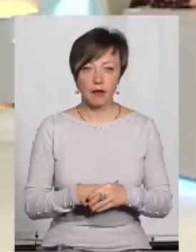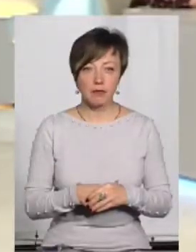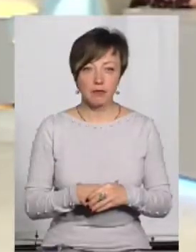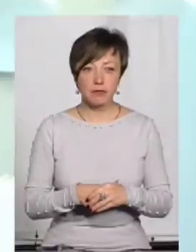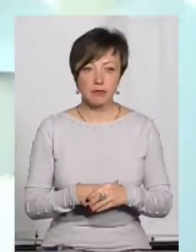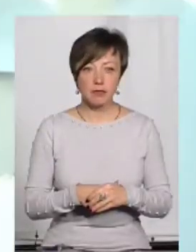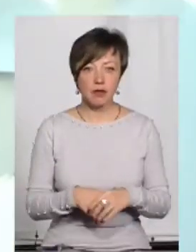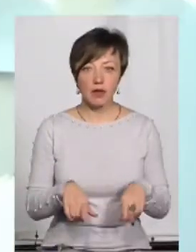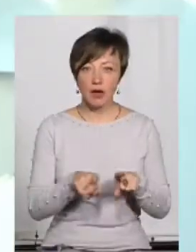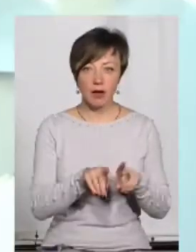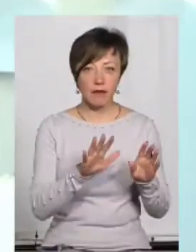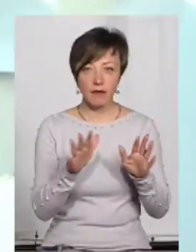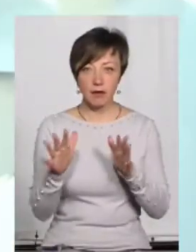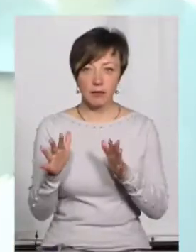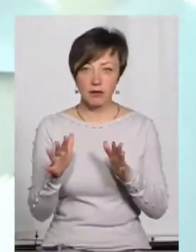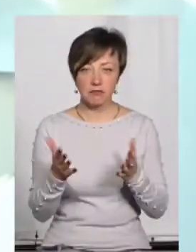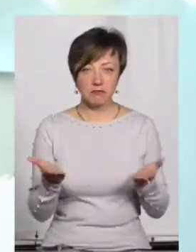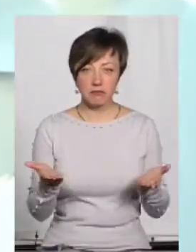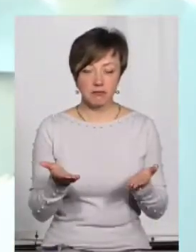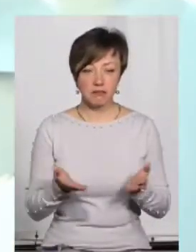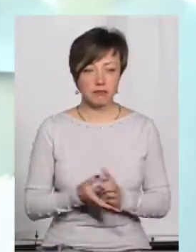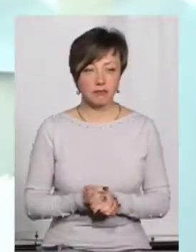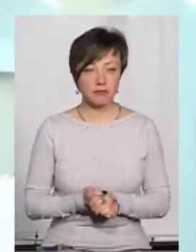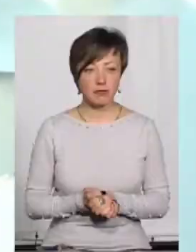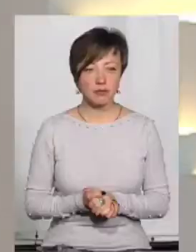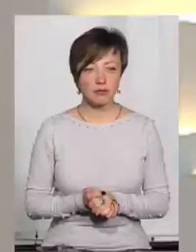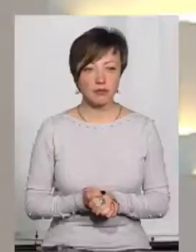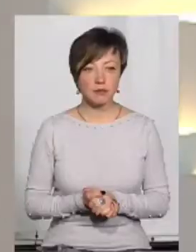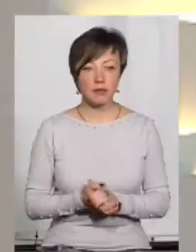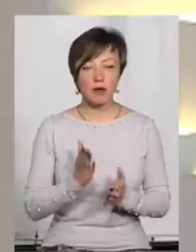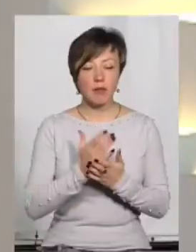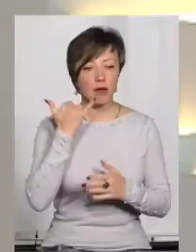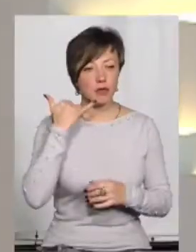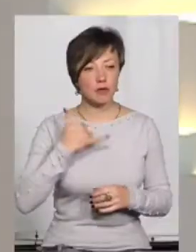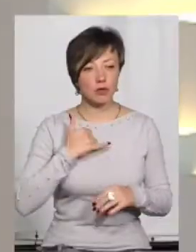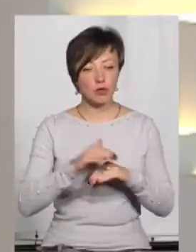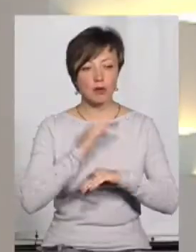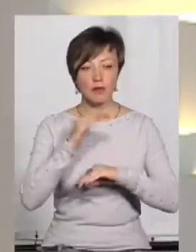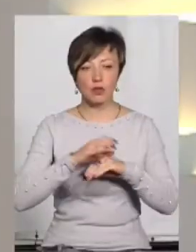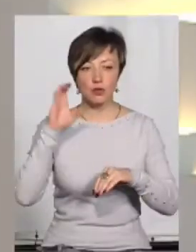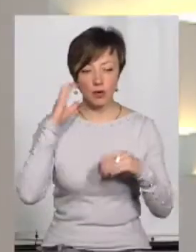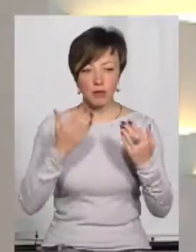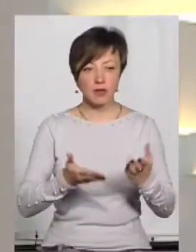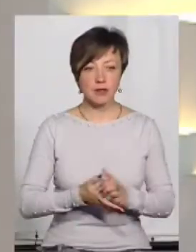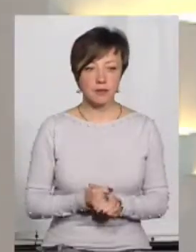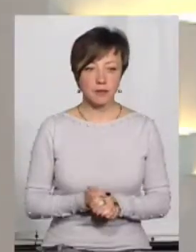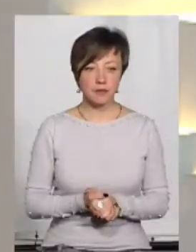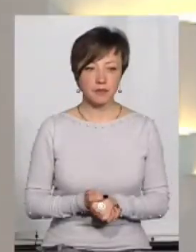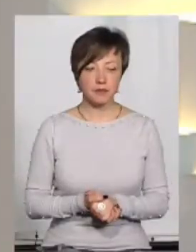саме таких випадків, знаєте, ну, чусь-чусь... Да, зрозуміло, і маємо телефонний дзвінок. Добрий вечір, слухаємо вас.